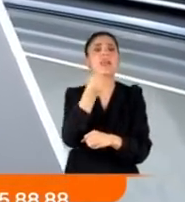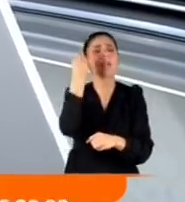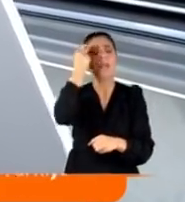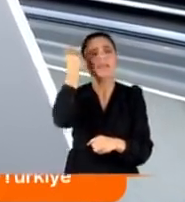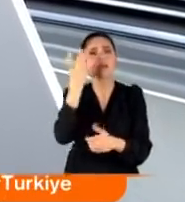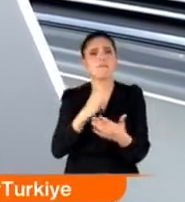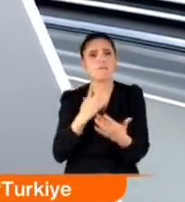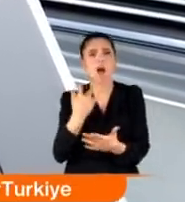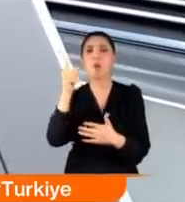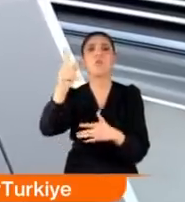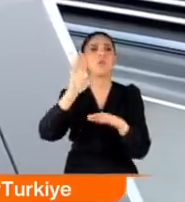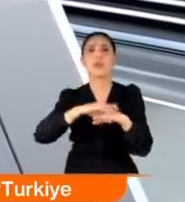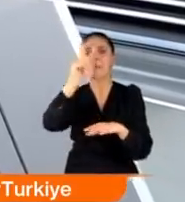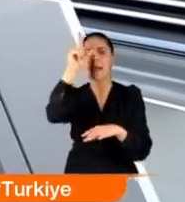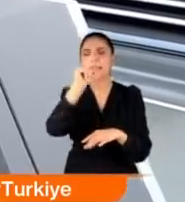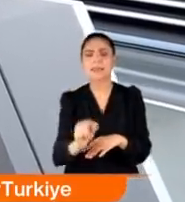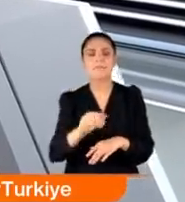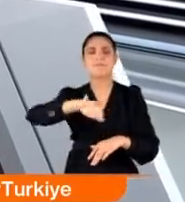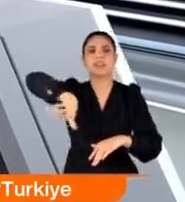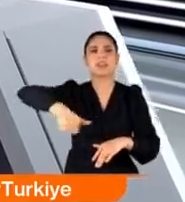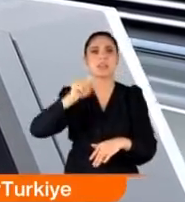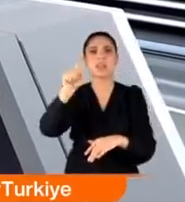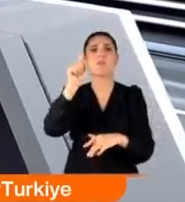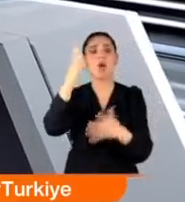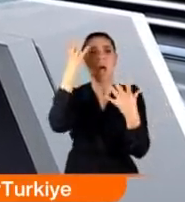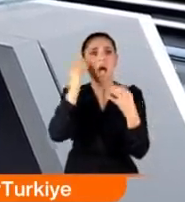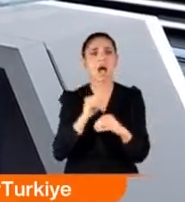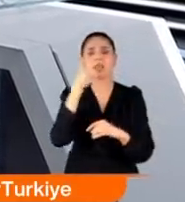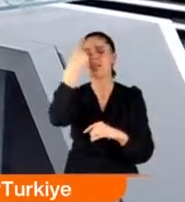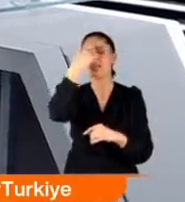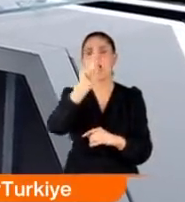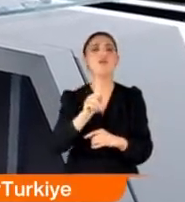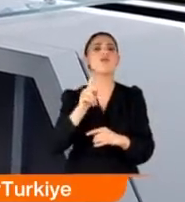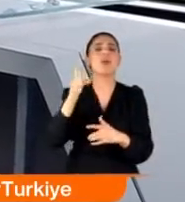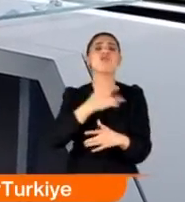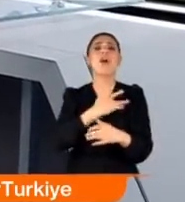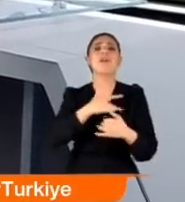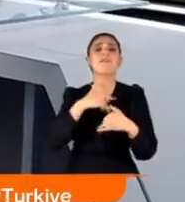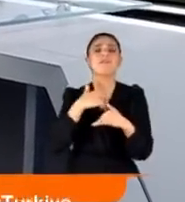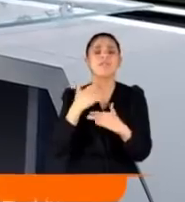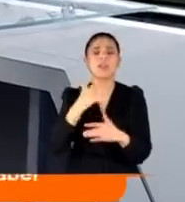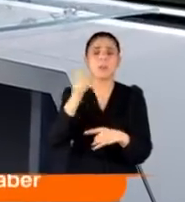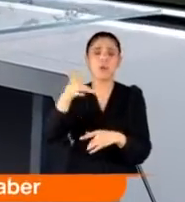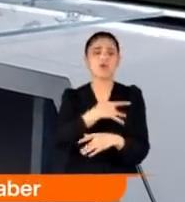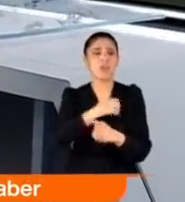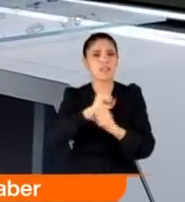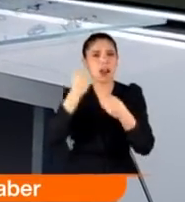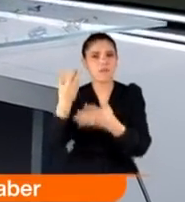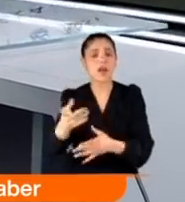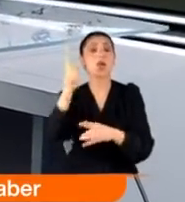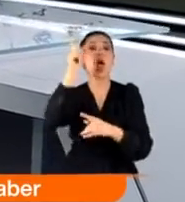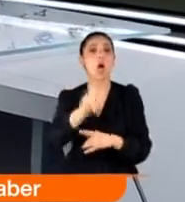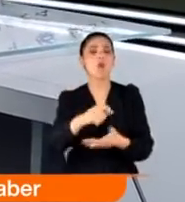kafama. Onu bunu yapan gasp çetesi. Ve buradan anlaşılıyor ki sadece malına değil canına da kastetmişler. Cebindeki telefonu aldılar önce. Sonra